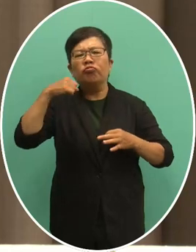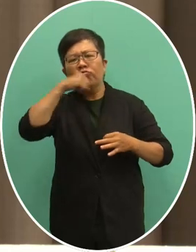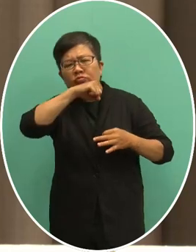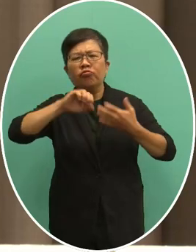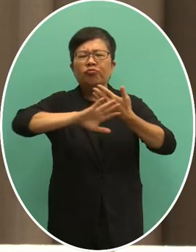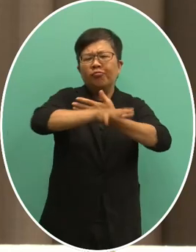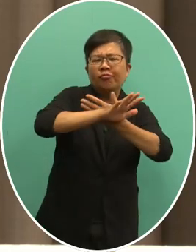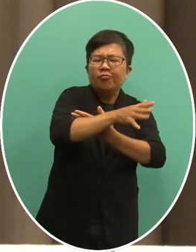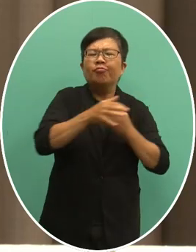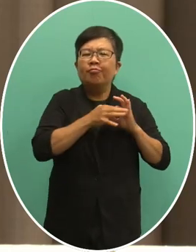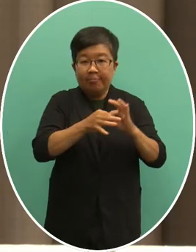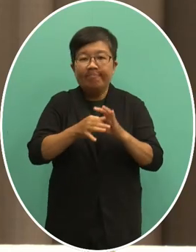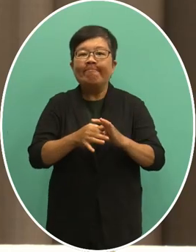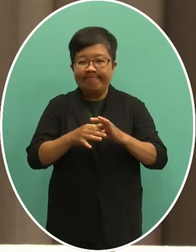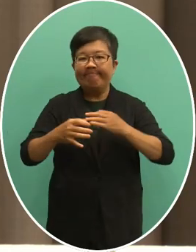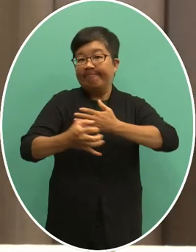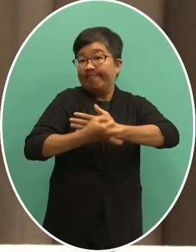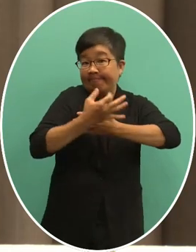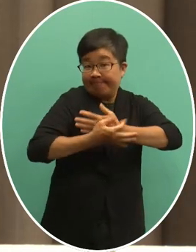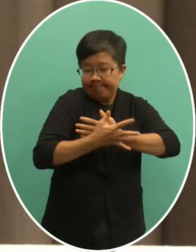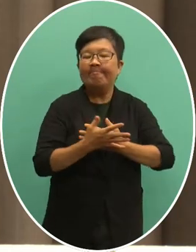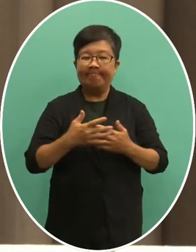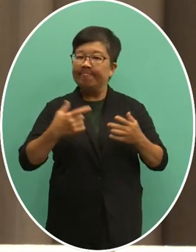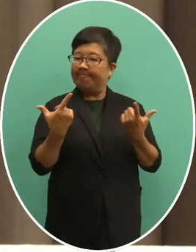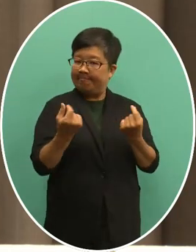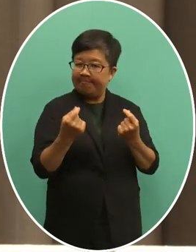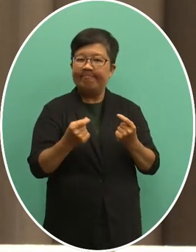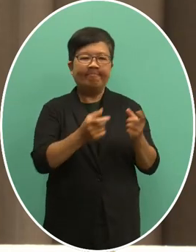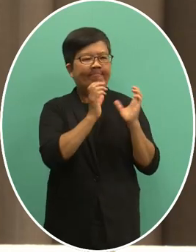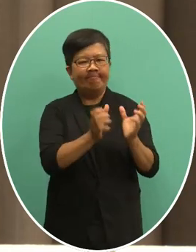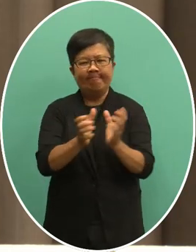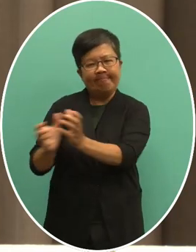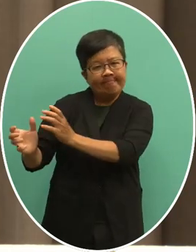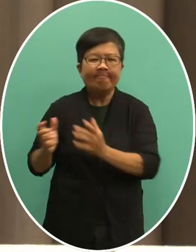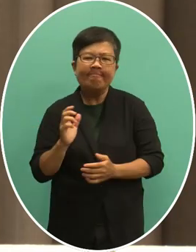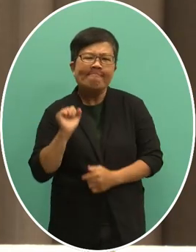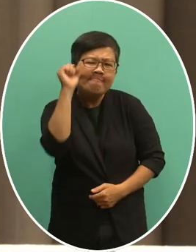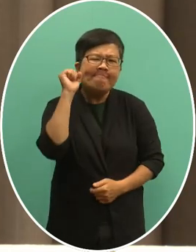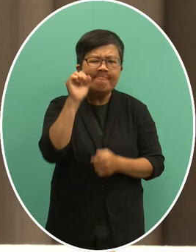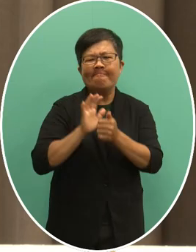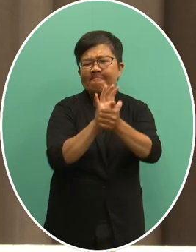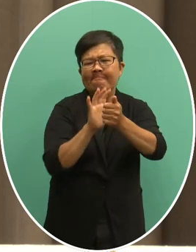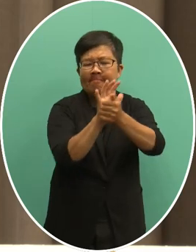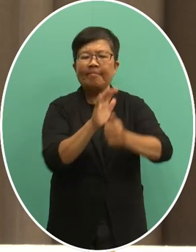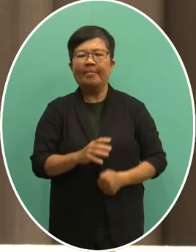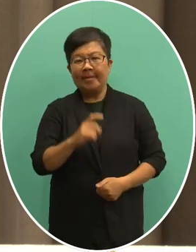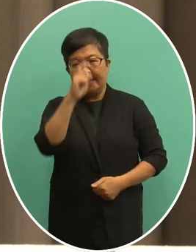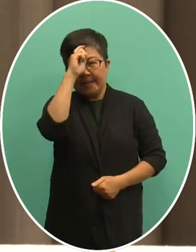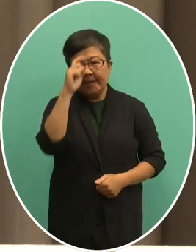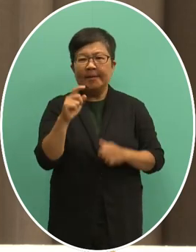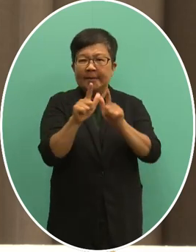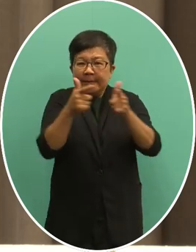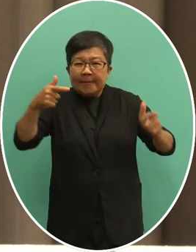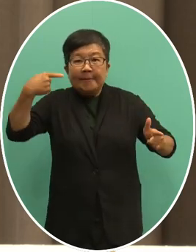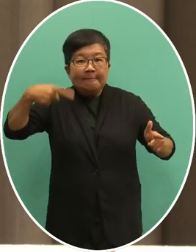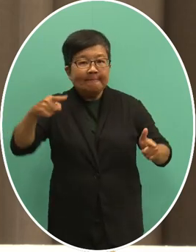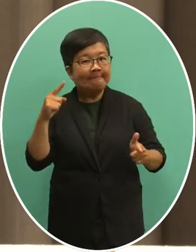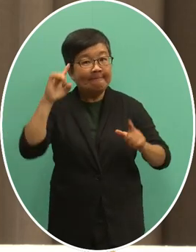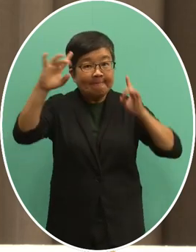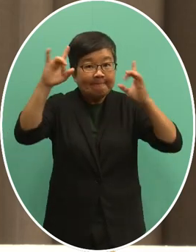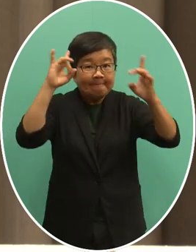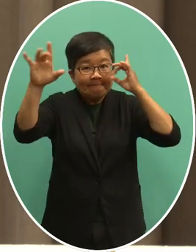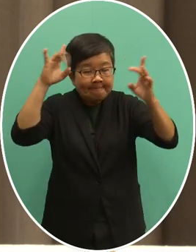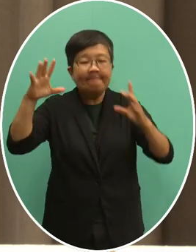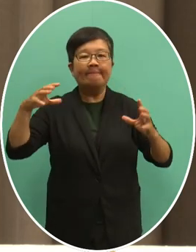侨团也会举办各式各样的声援活动希望能够透过多元创意的方式